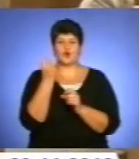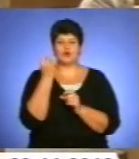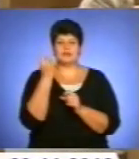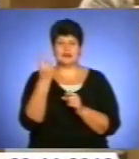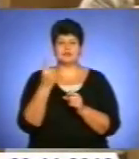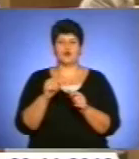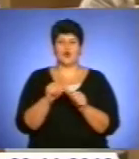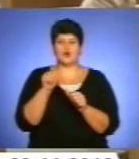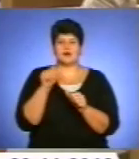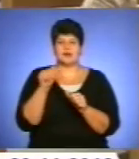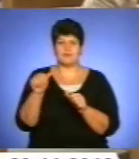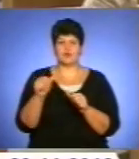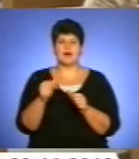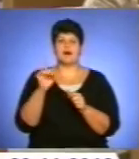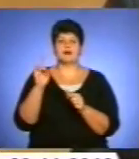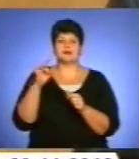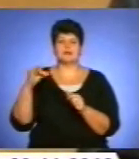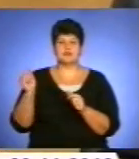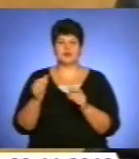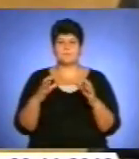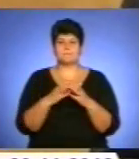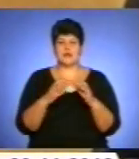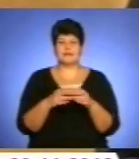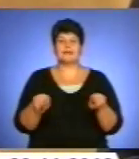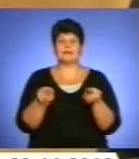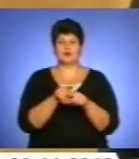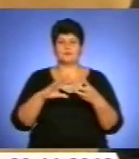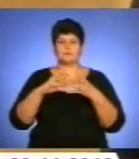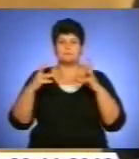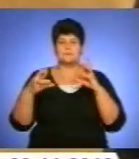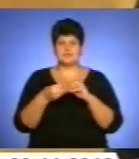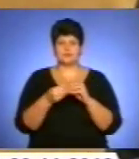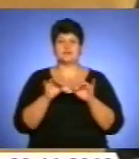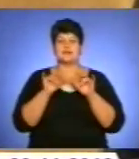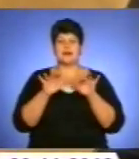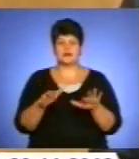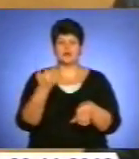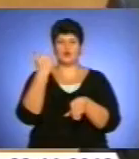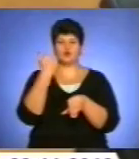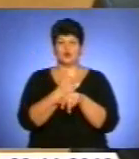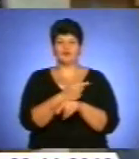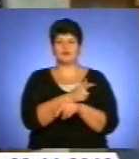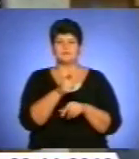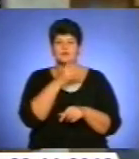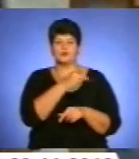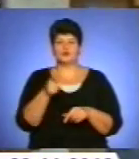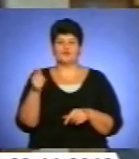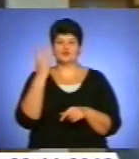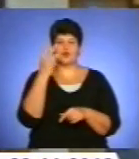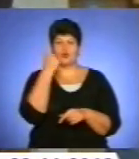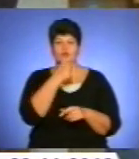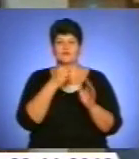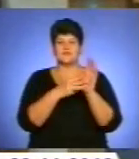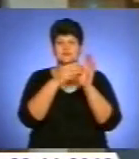гвардійської артилерійської бригади. Також Олексій Кайда підбив підсумки діяльності, очолюваного ним упродовж трьох років та восьми